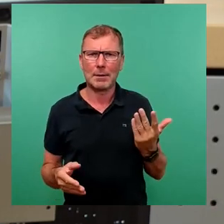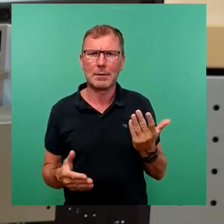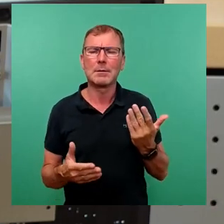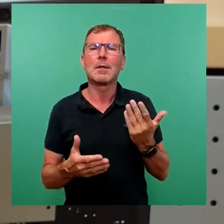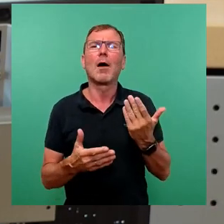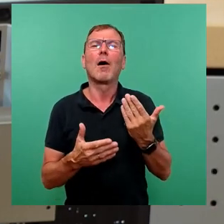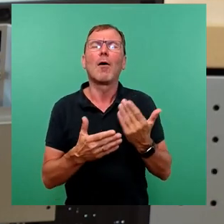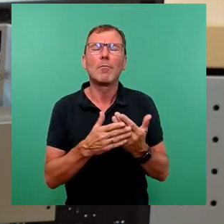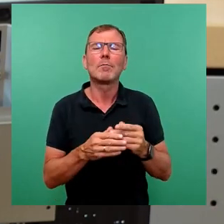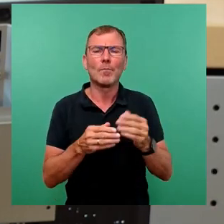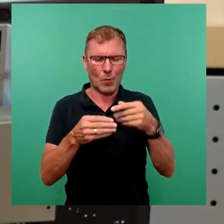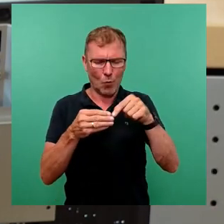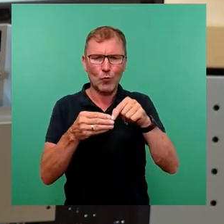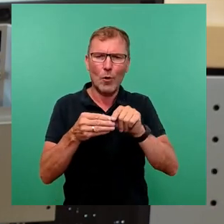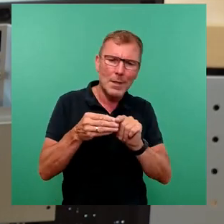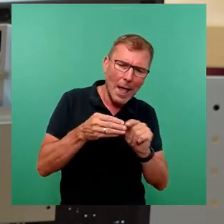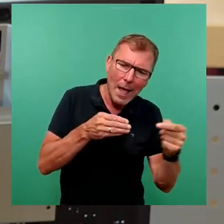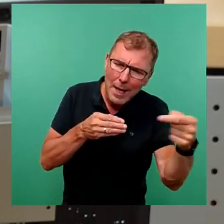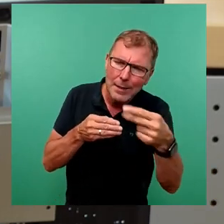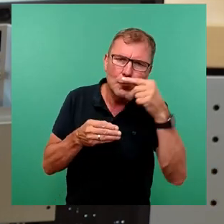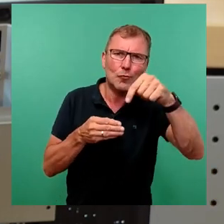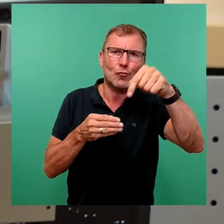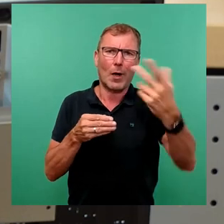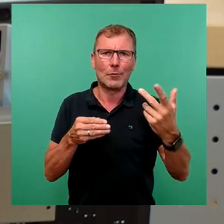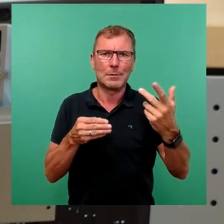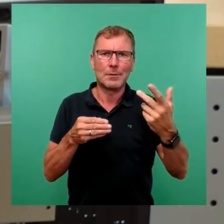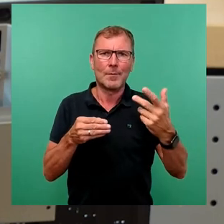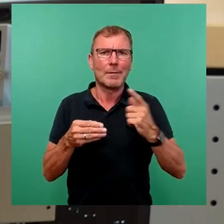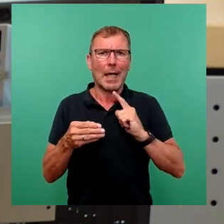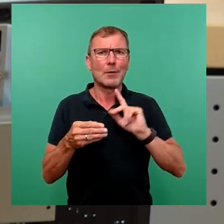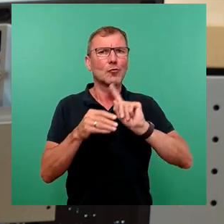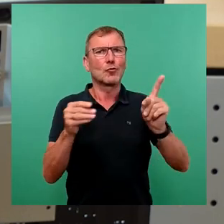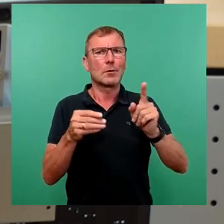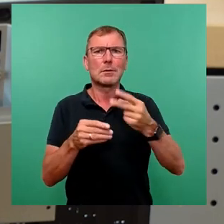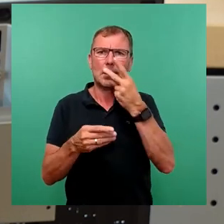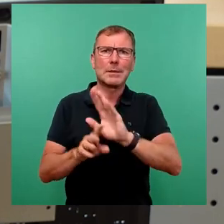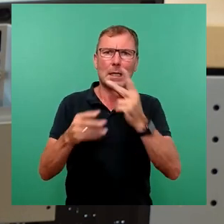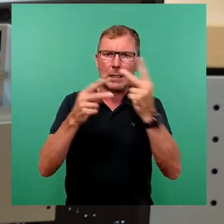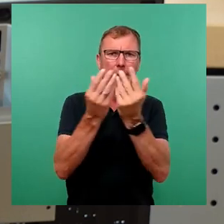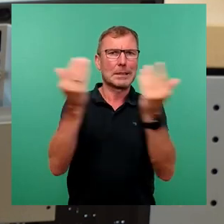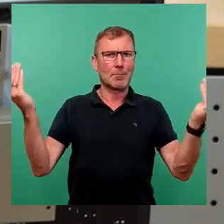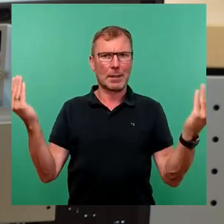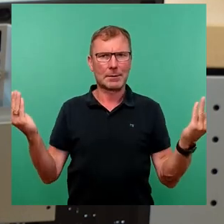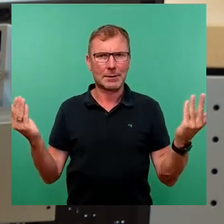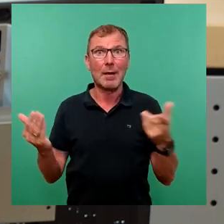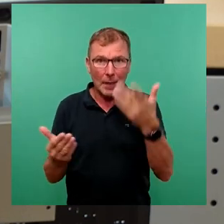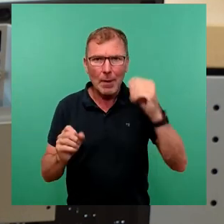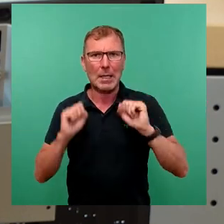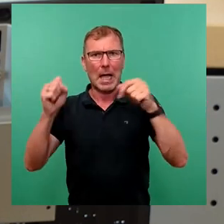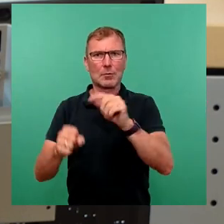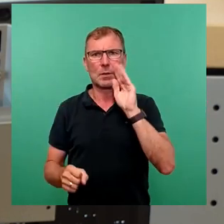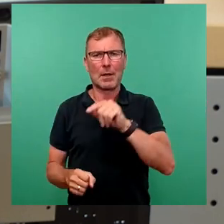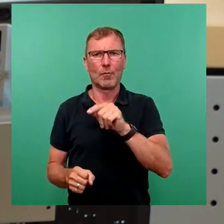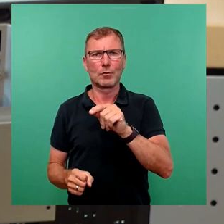Türen dieser Kieze zu schauen, die einem sonst nicht offen standen. Darum ging es bei den Aktionen der Anwohner in